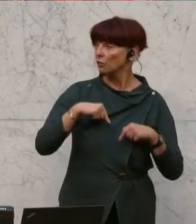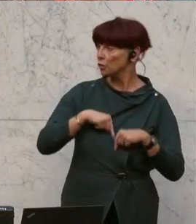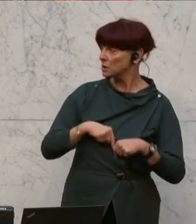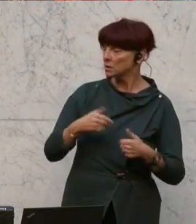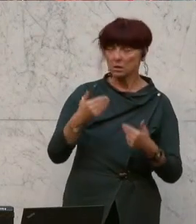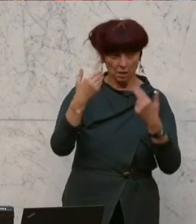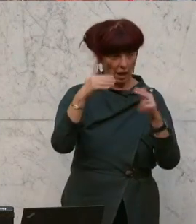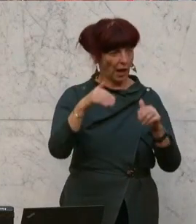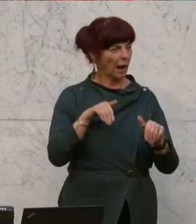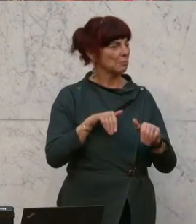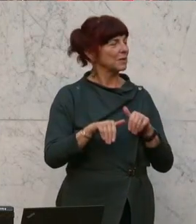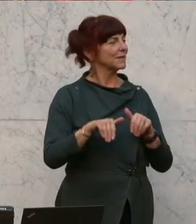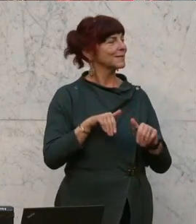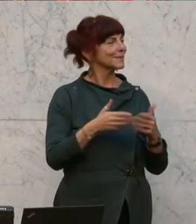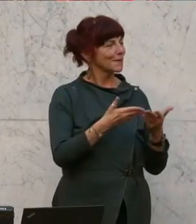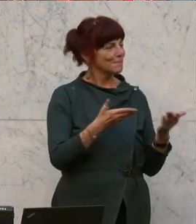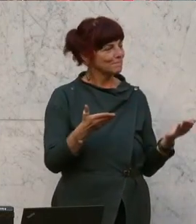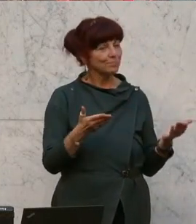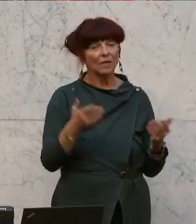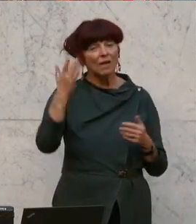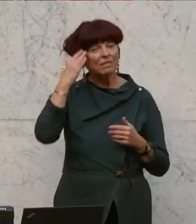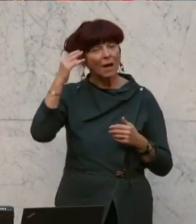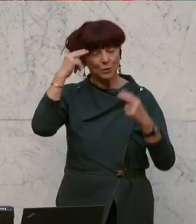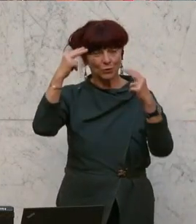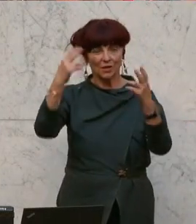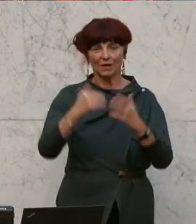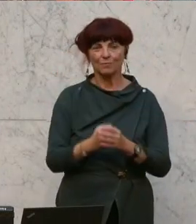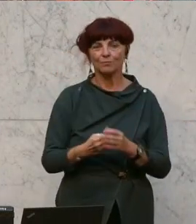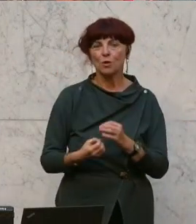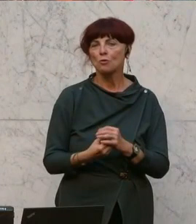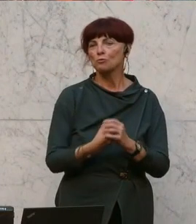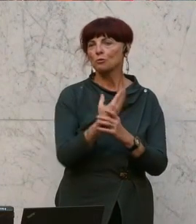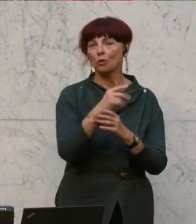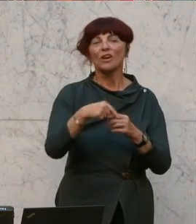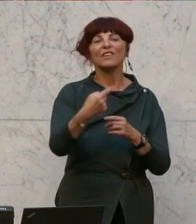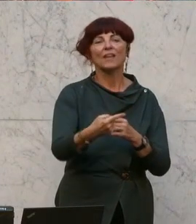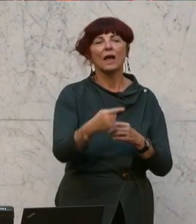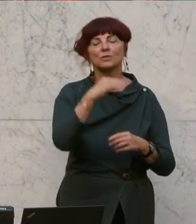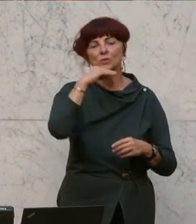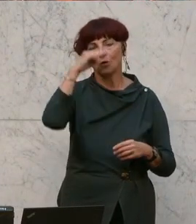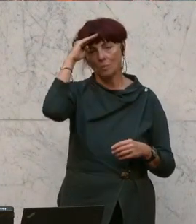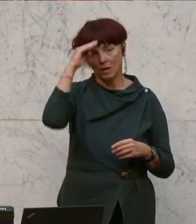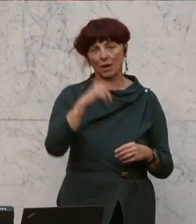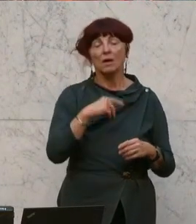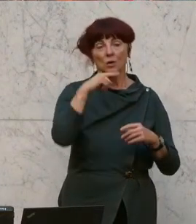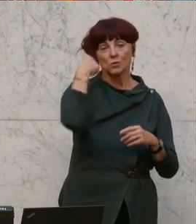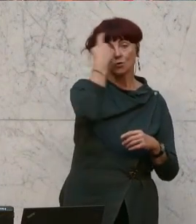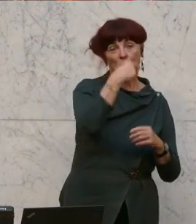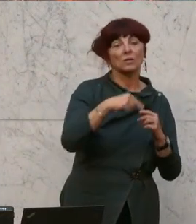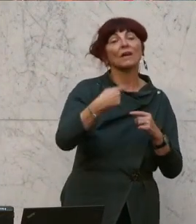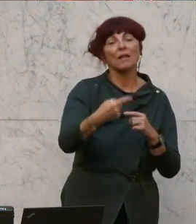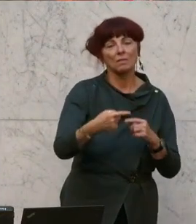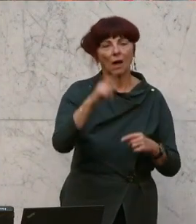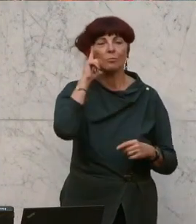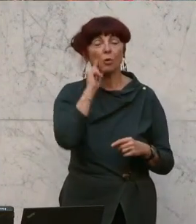Und Ruth Becher von der SPÖ ist schon am Wort. Nach dem Frühling kommt der Sommer, nach dem Sonntag der Montag und nach